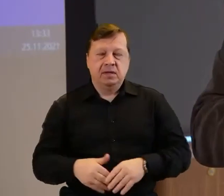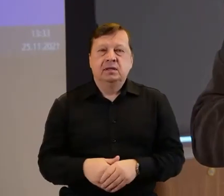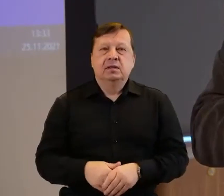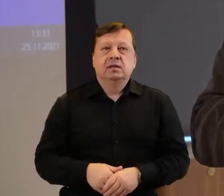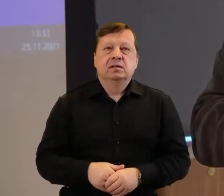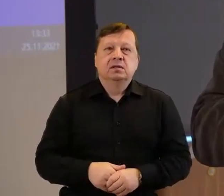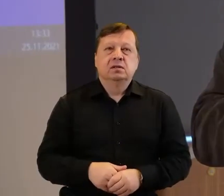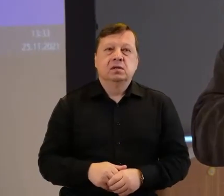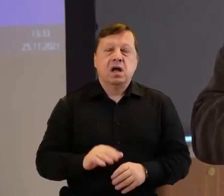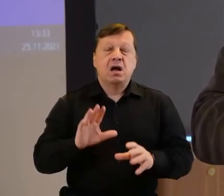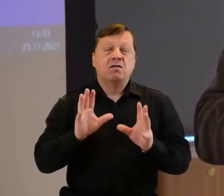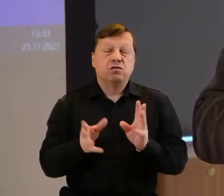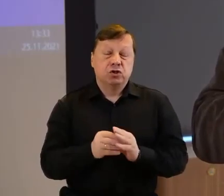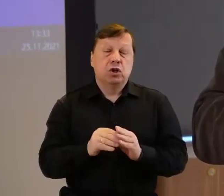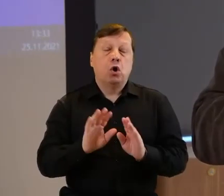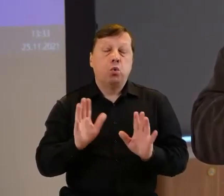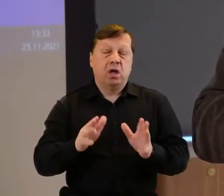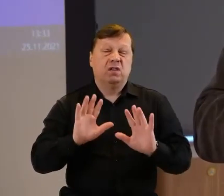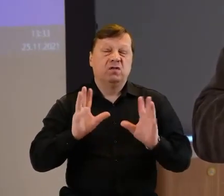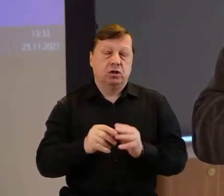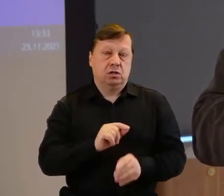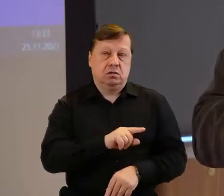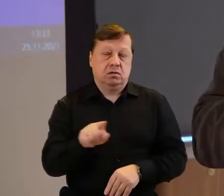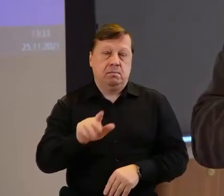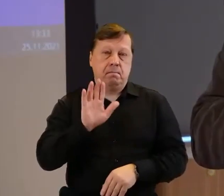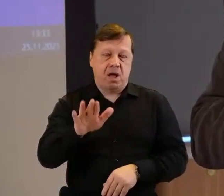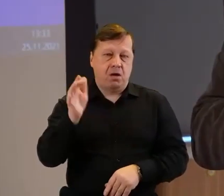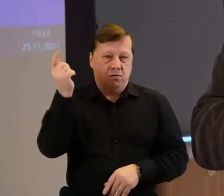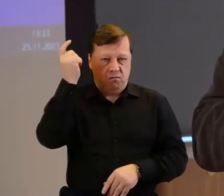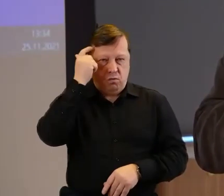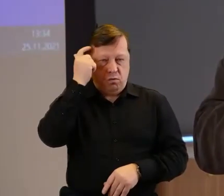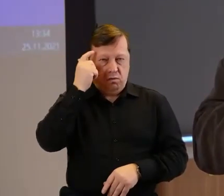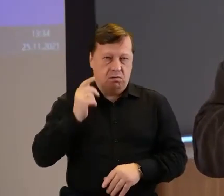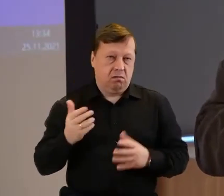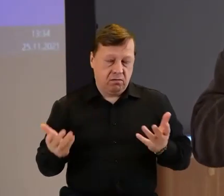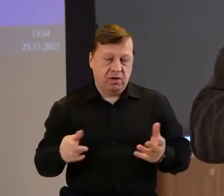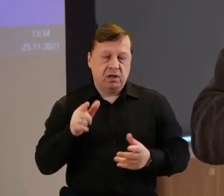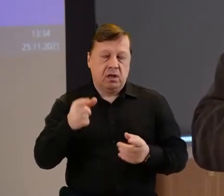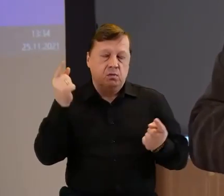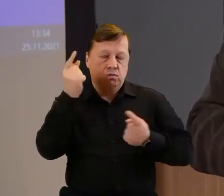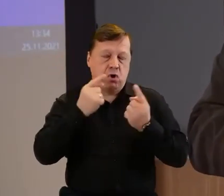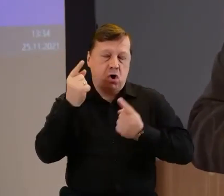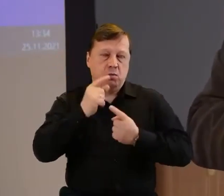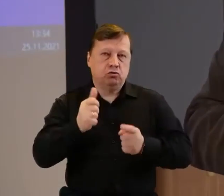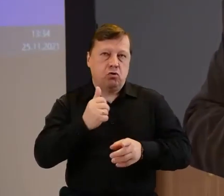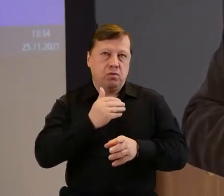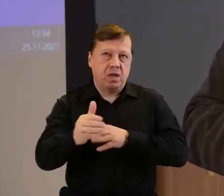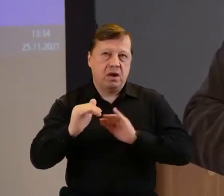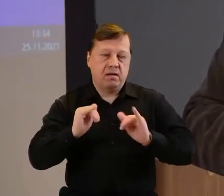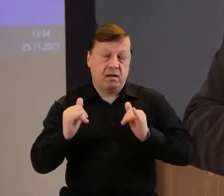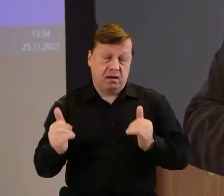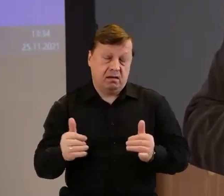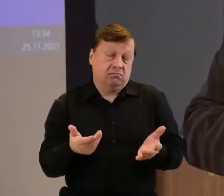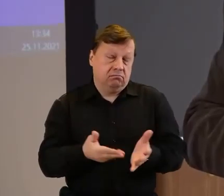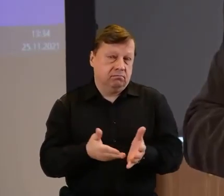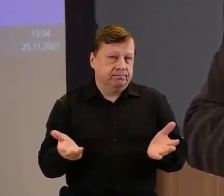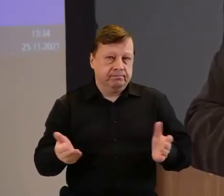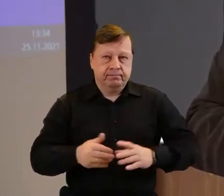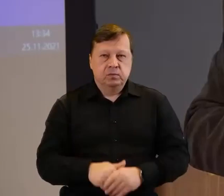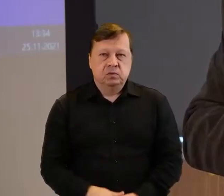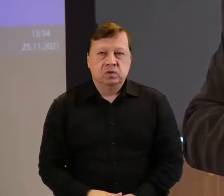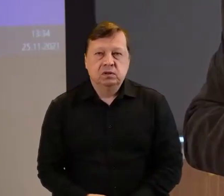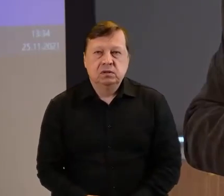wszystko mamy w głowie i musimy zacząć się zastanawiać, jak to wygląda, żeby móc pójść dalej. I teraz ten model, który